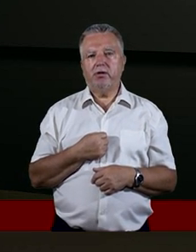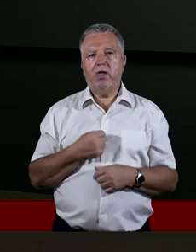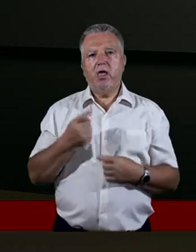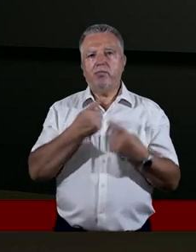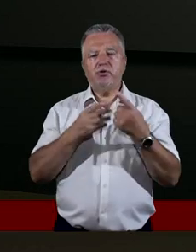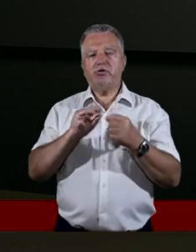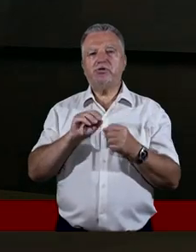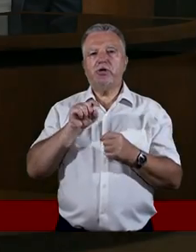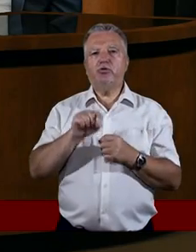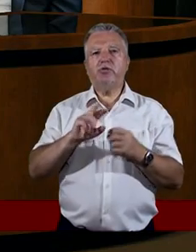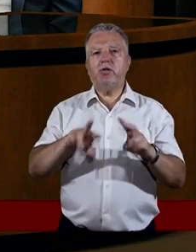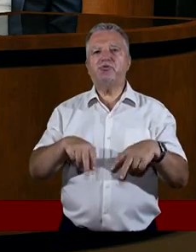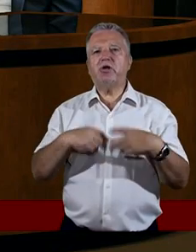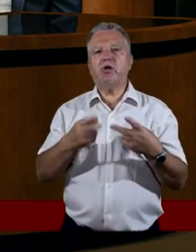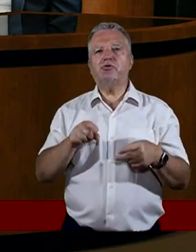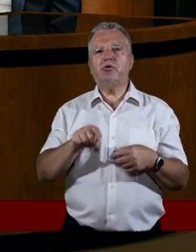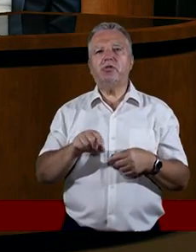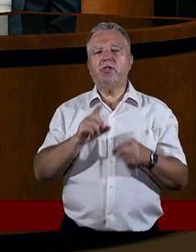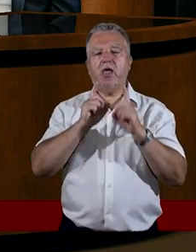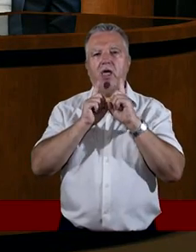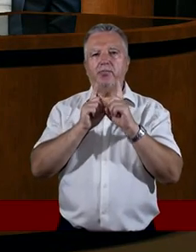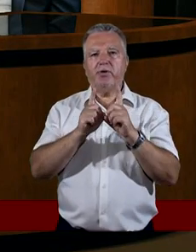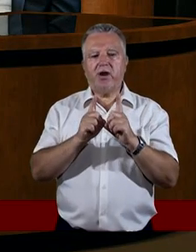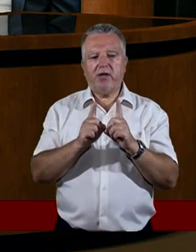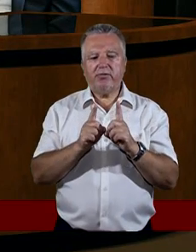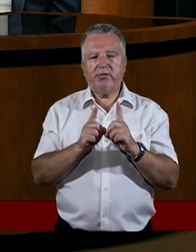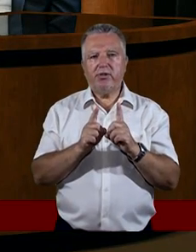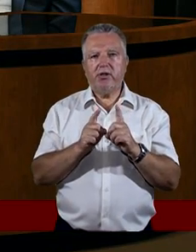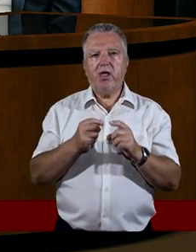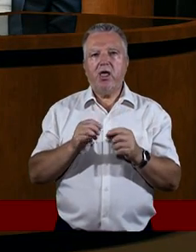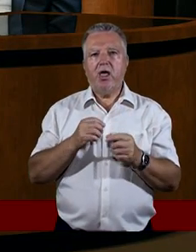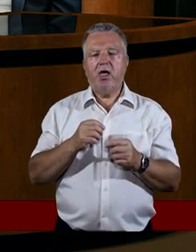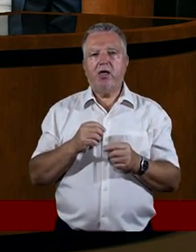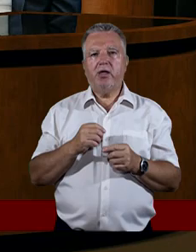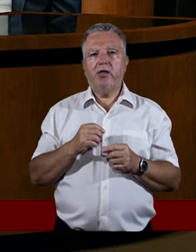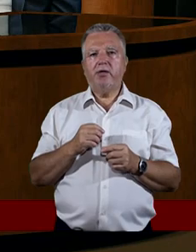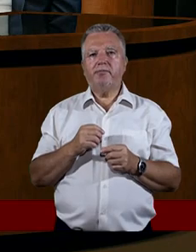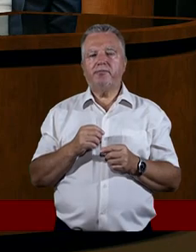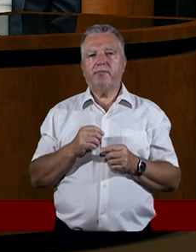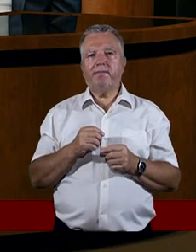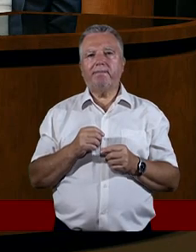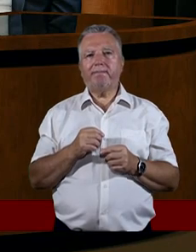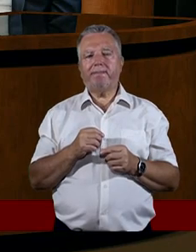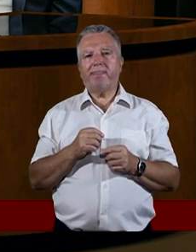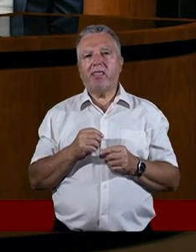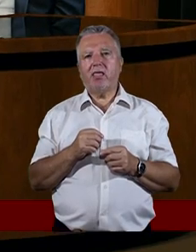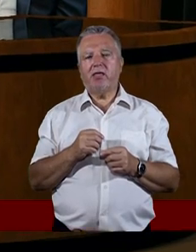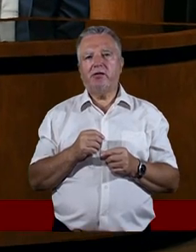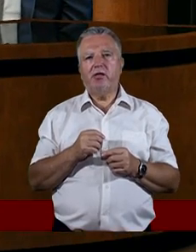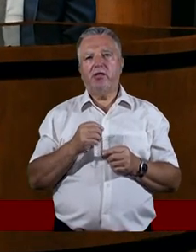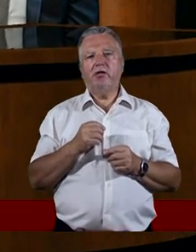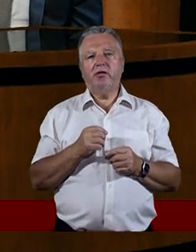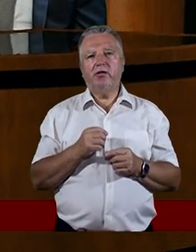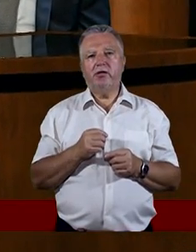I myślę, że tutaj przekazując te prawdy wkładamy część siebie. Mamy listy postolskie, które w